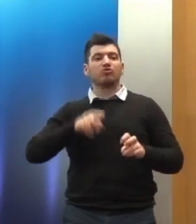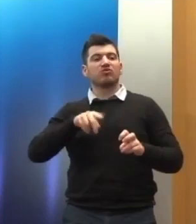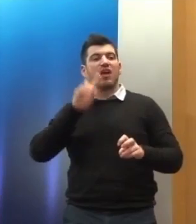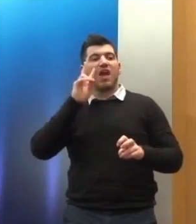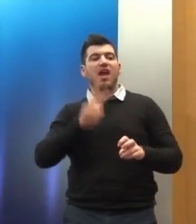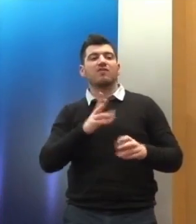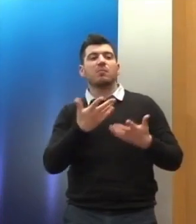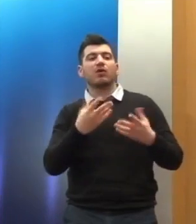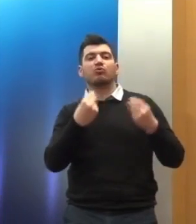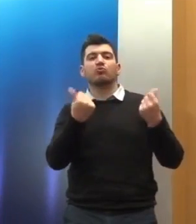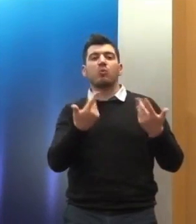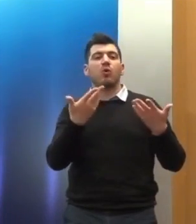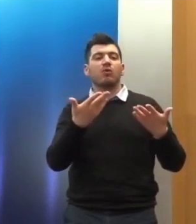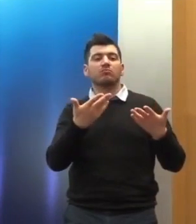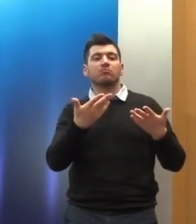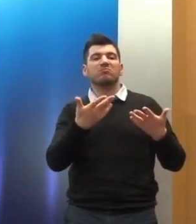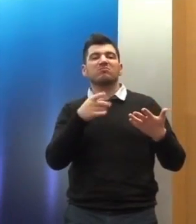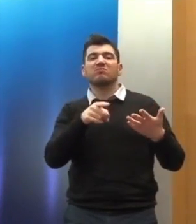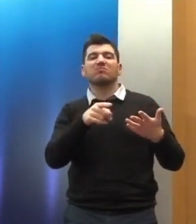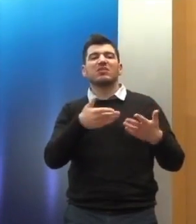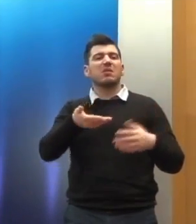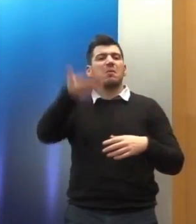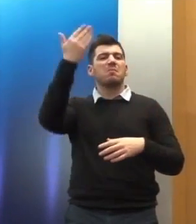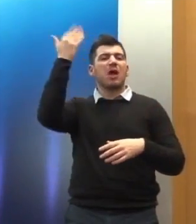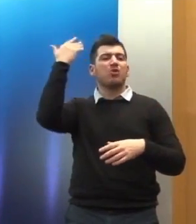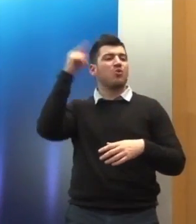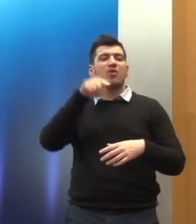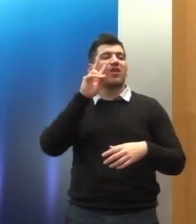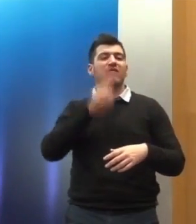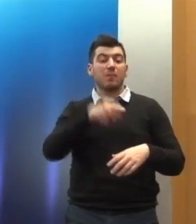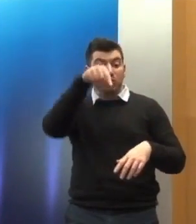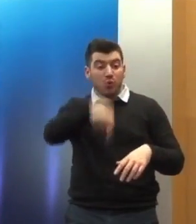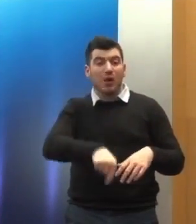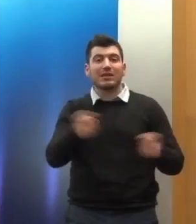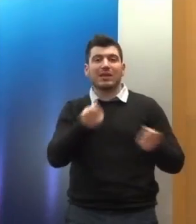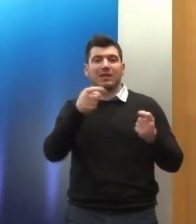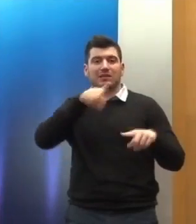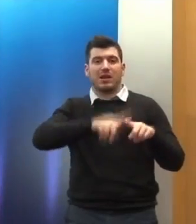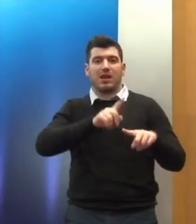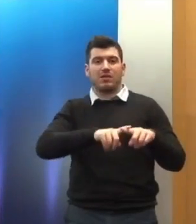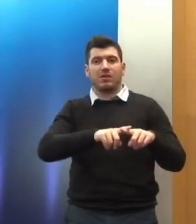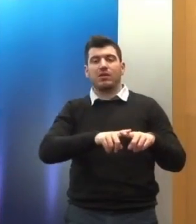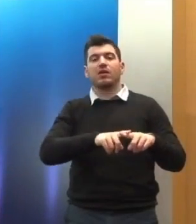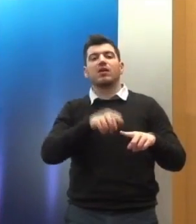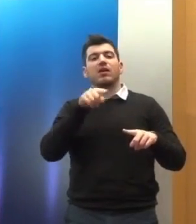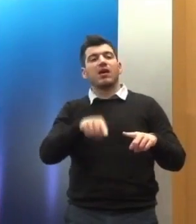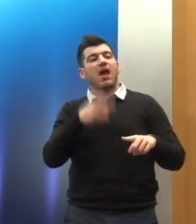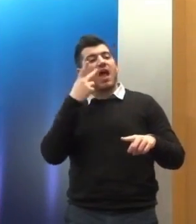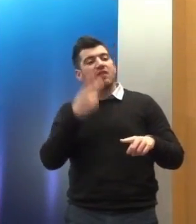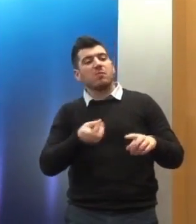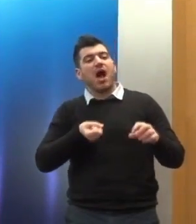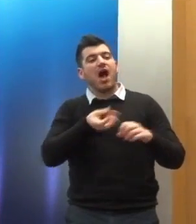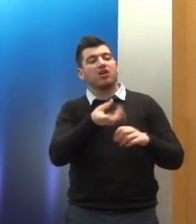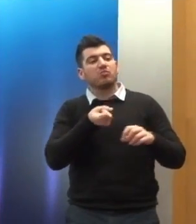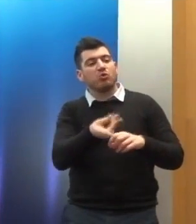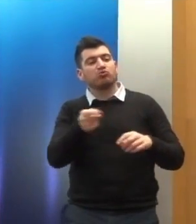όταν έβλεπε την κατάσταση ρεαλιστικά έβλεπε μόνο αριθμούς γιατί το 2016 μιλούσαμε για το 1 εκατομμύριο που πέρασε για αυτούς που έχουν